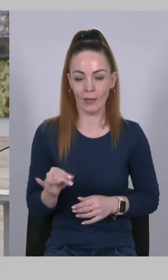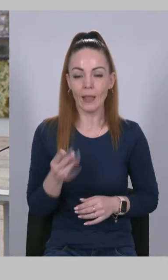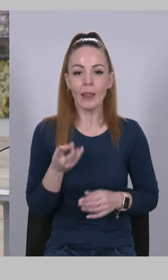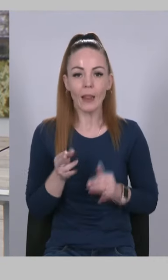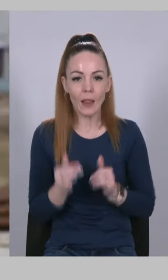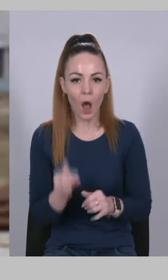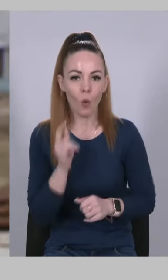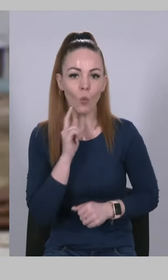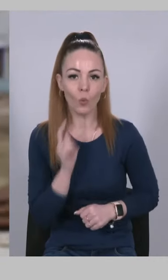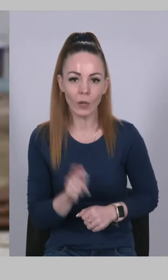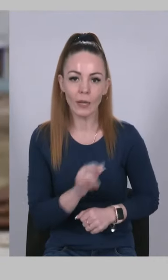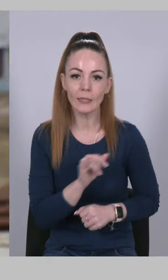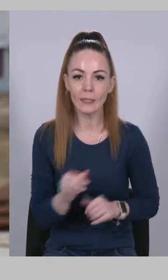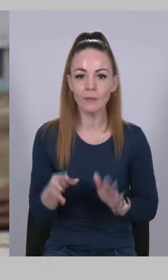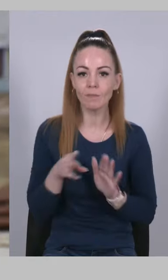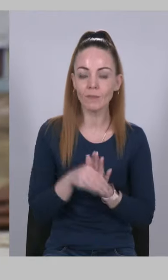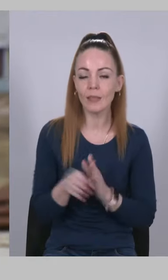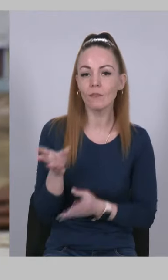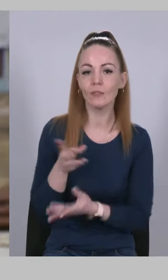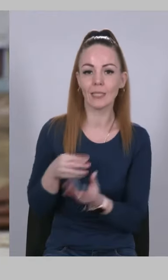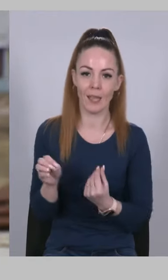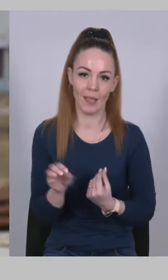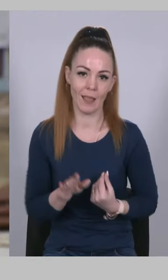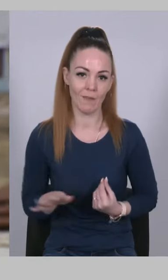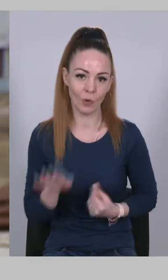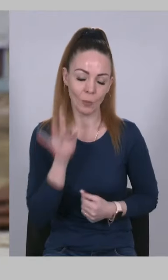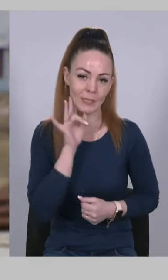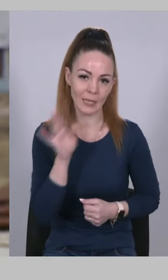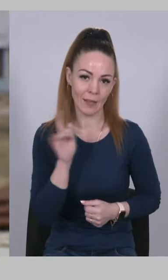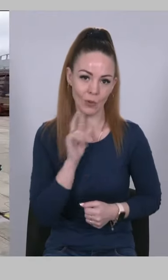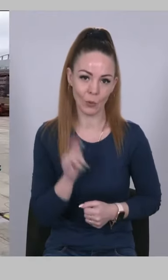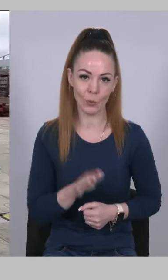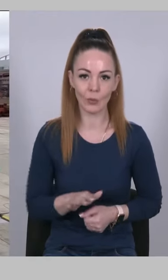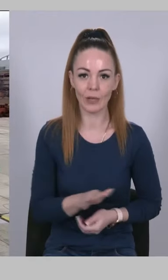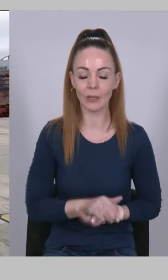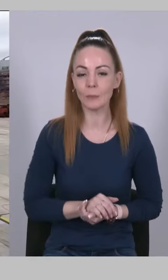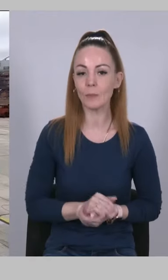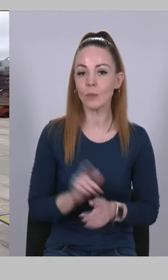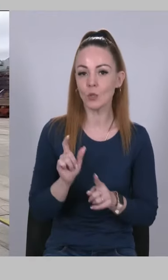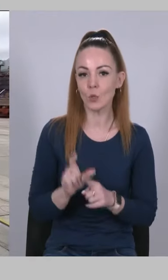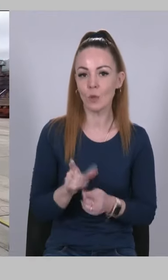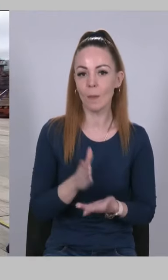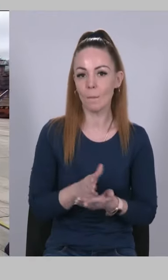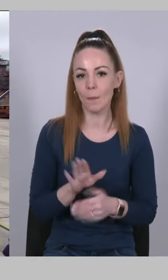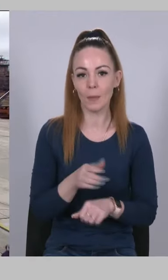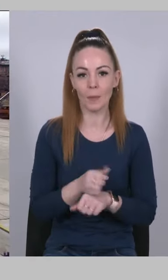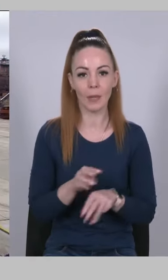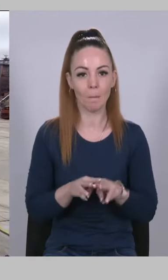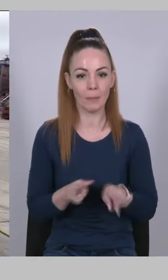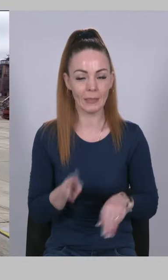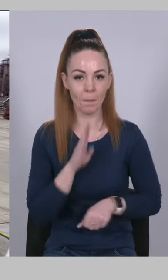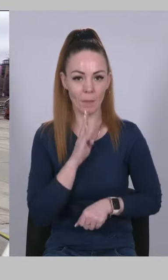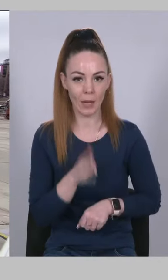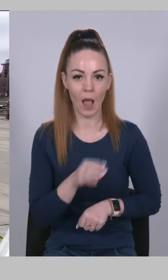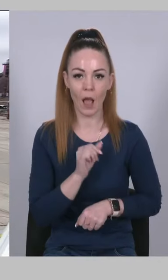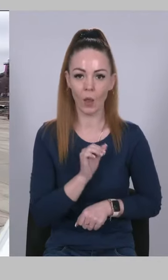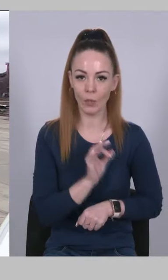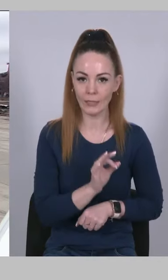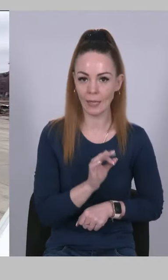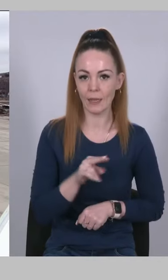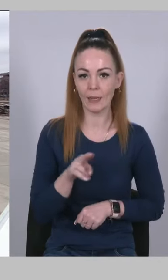і для всієї Європи. Слава Україні! Слово має прем'єр-міністр Бургії Олександр Декроу.